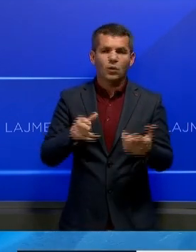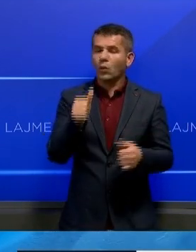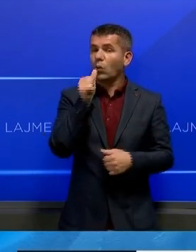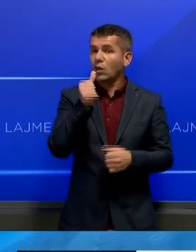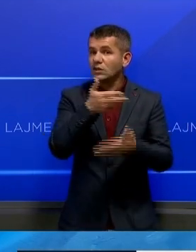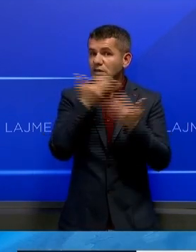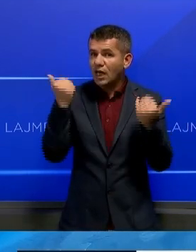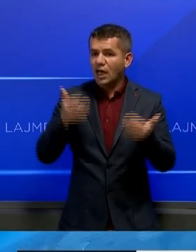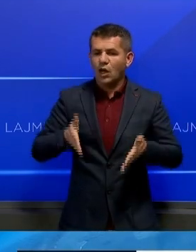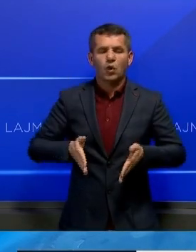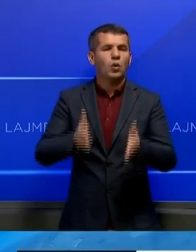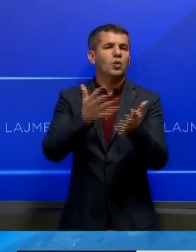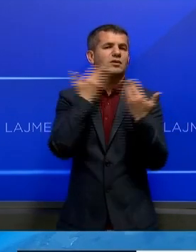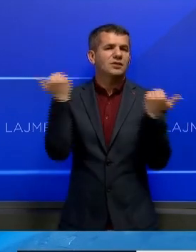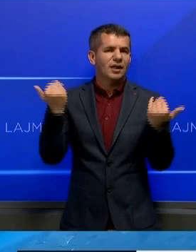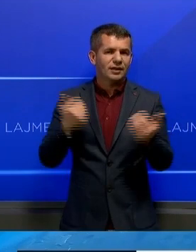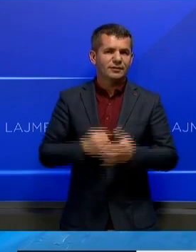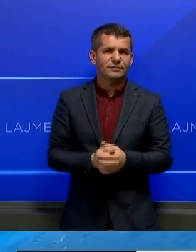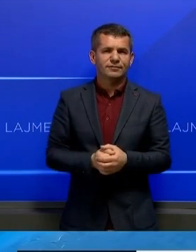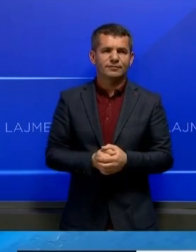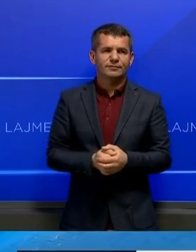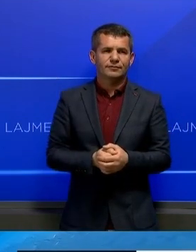e rrugë ku nuk mund të kaloni.